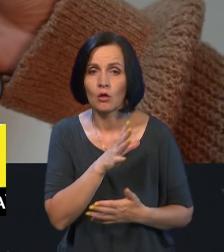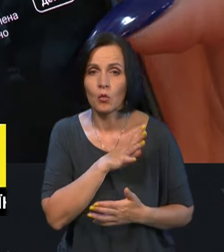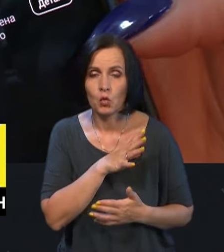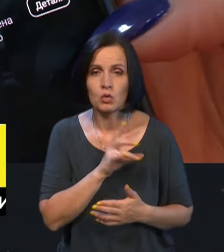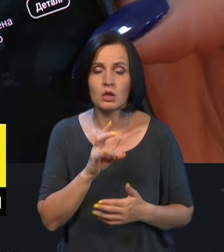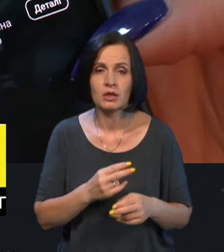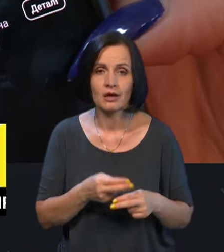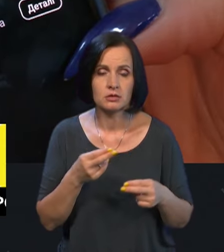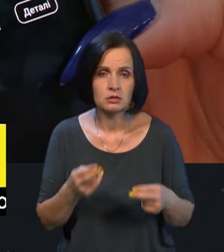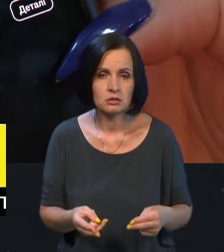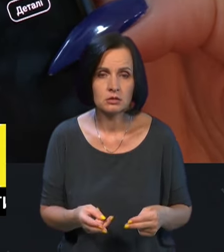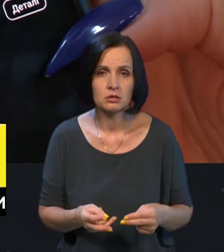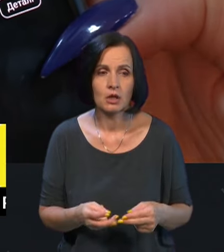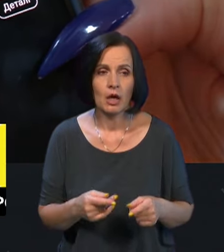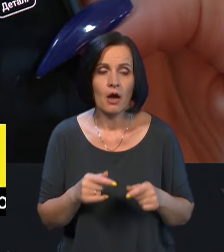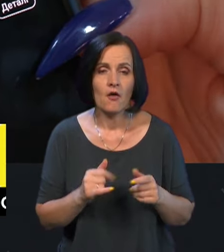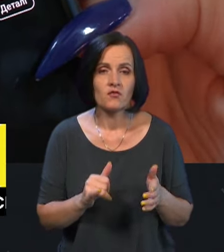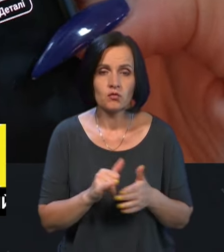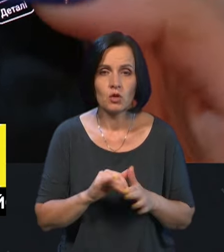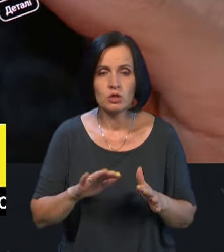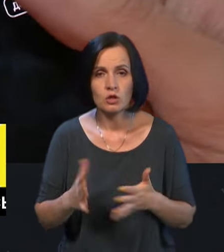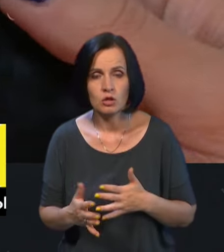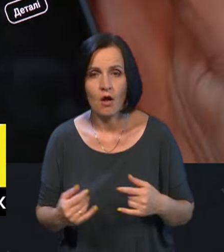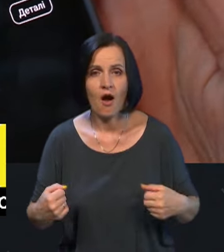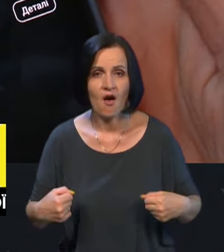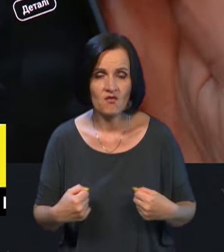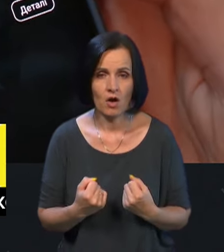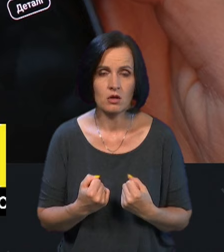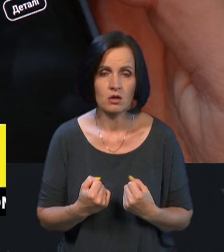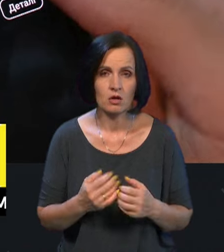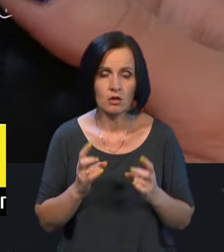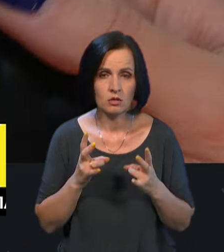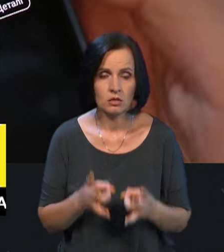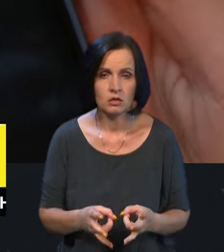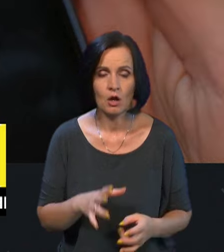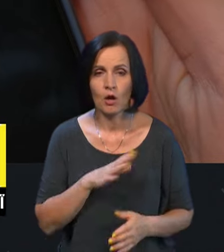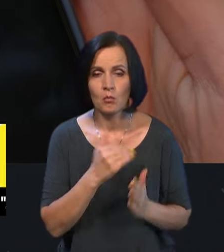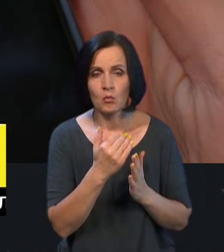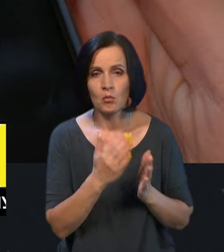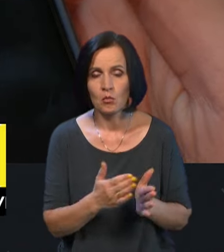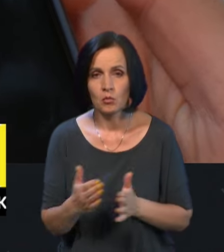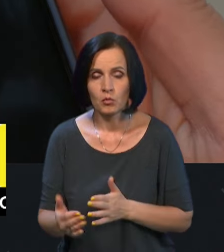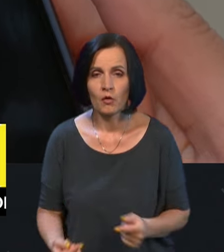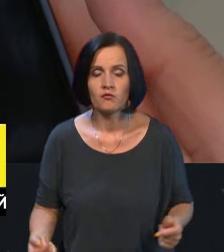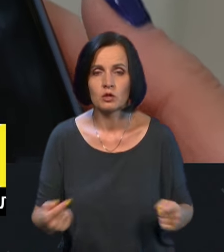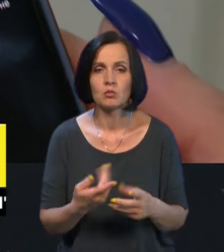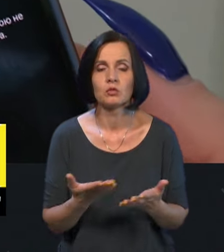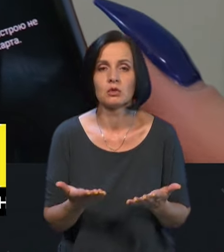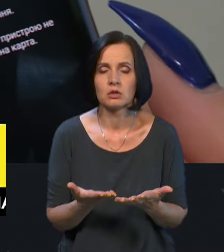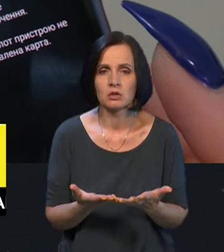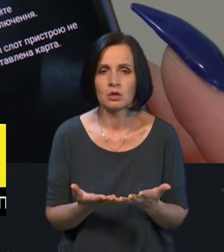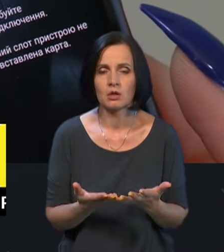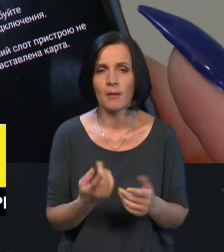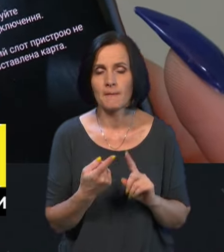встановлювалися на випадок аварії, були регламенти, згідно яких, во-перше,